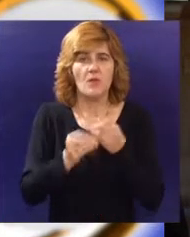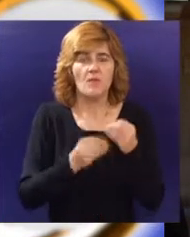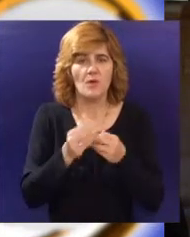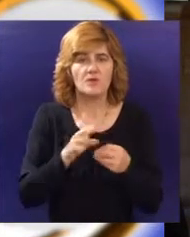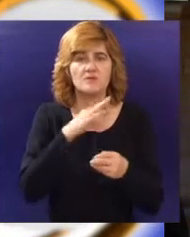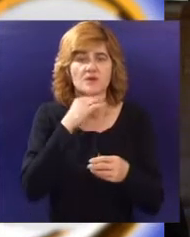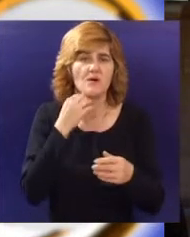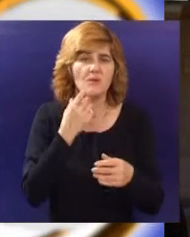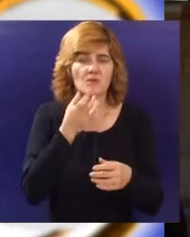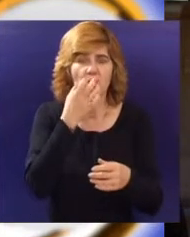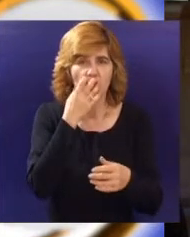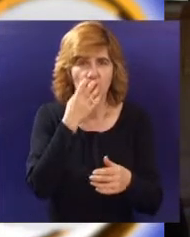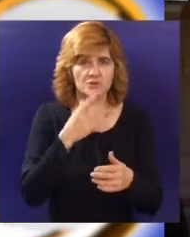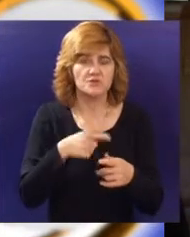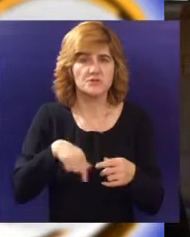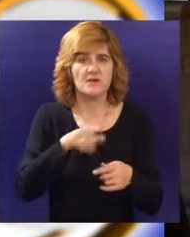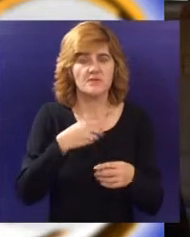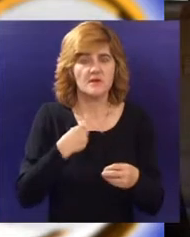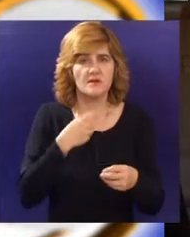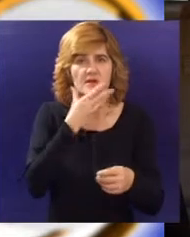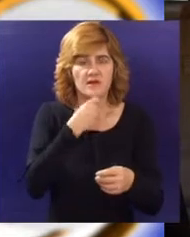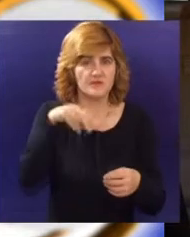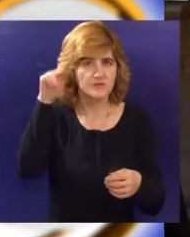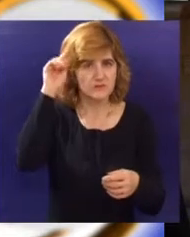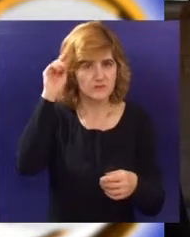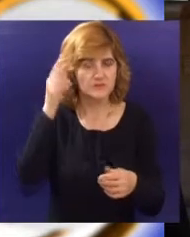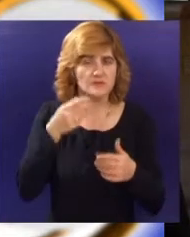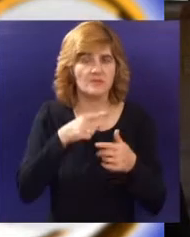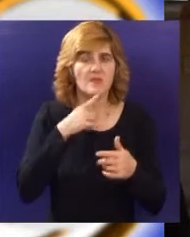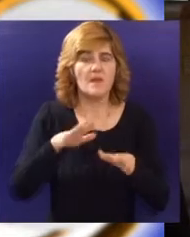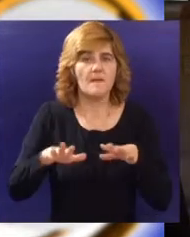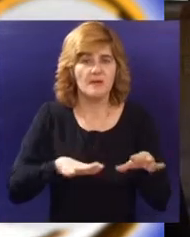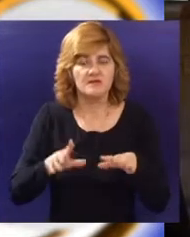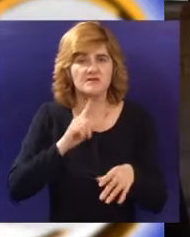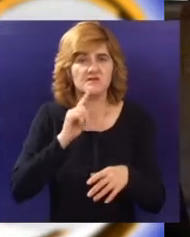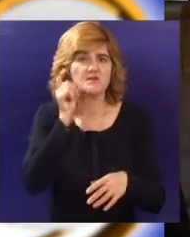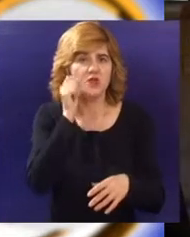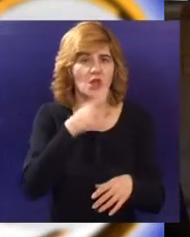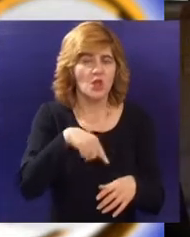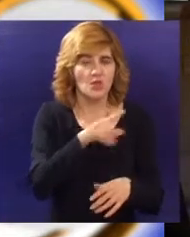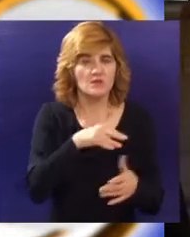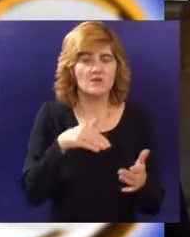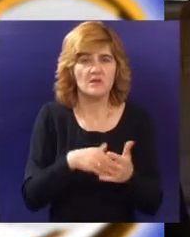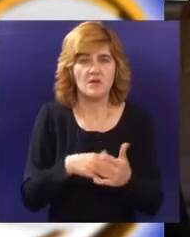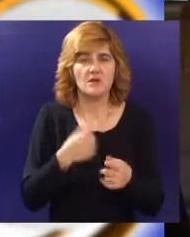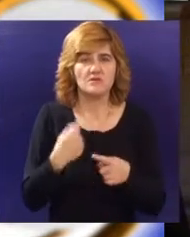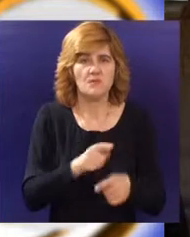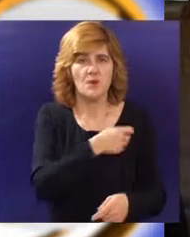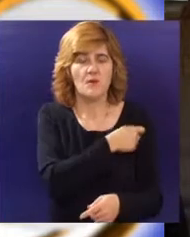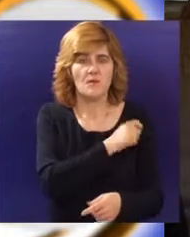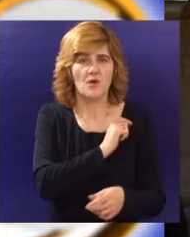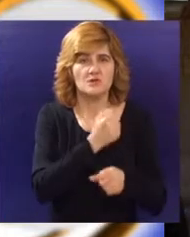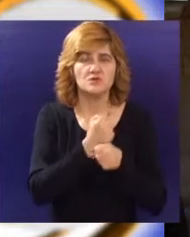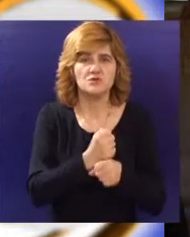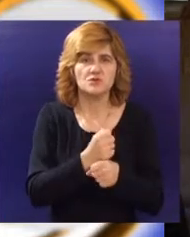koje zaslužuju da im mi svi zajedno, ne samo ministarstvo, nego i svi građani, jer su oni, znači, ne samo za